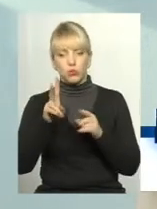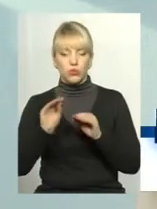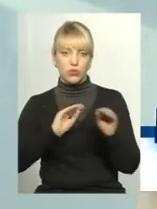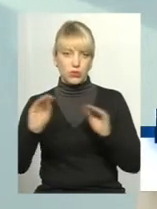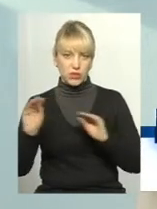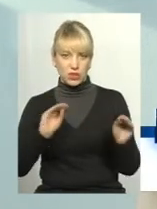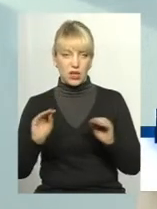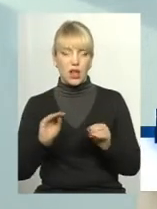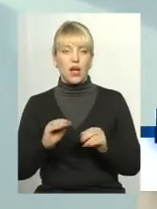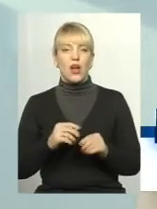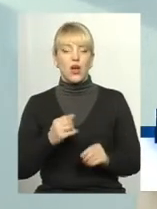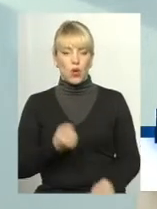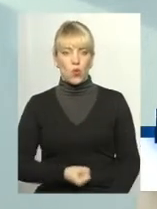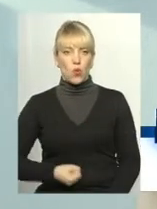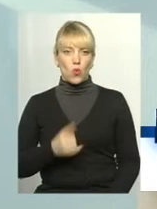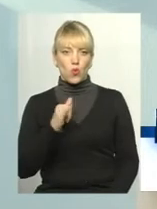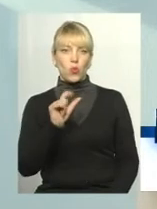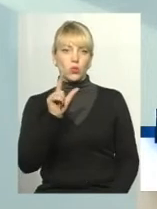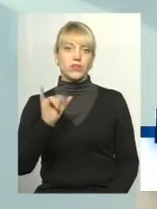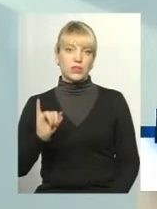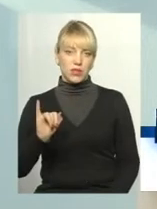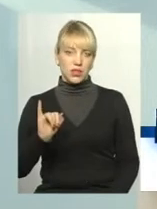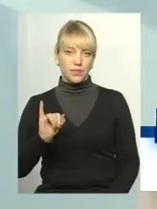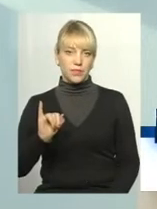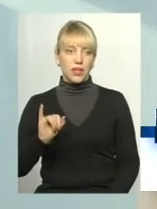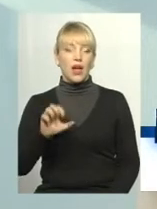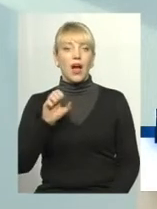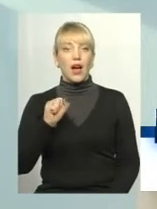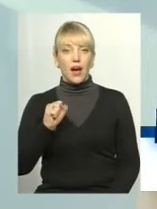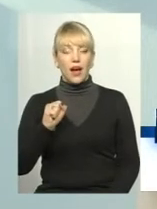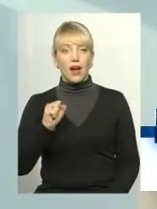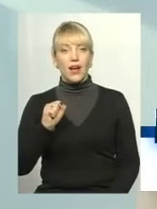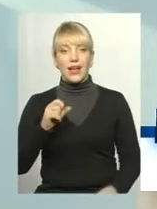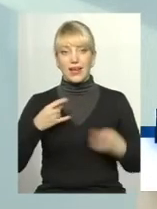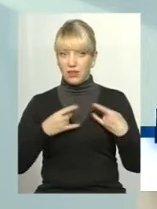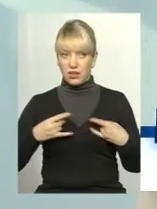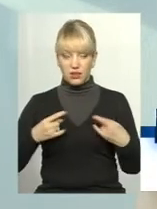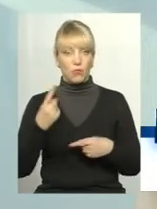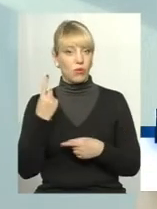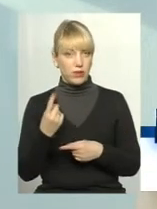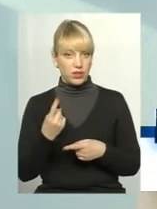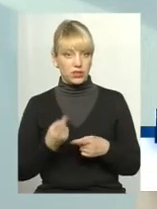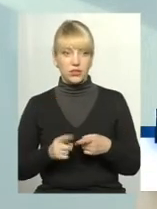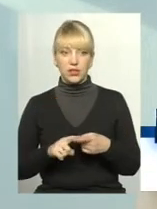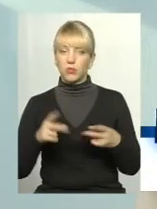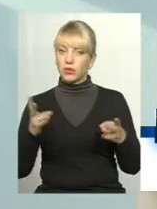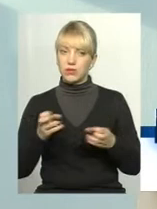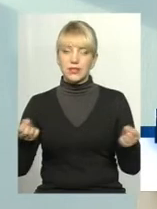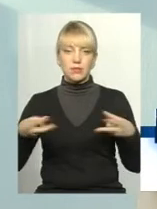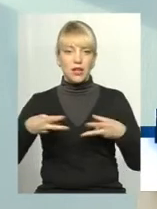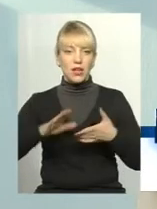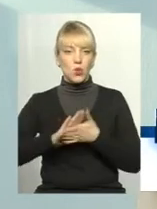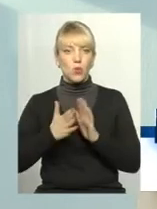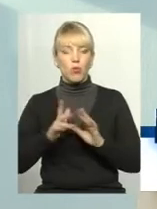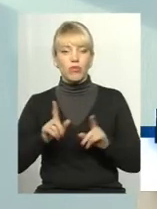апаратами ультразвукового дослідження. А рентген, це, по-перше, потрібні спеціальні умови для